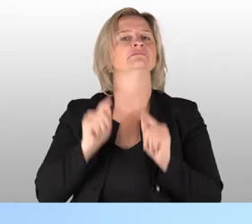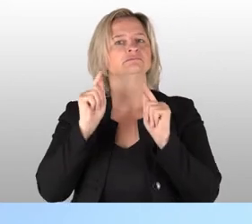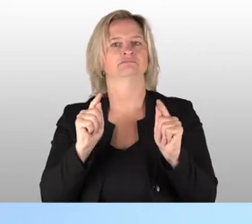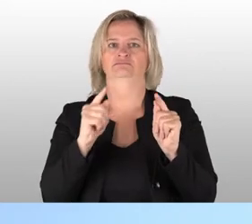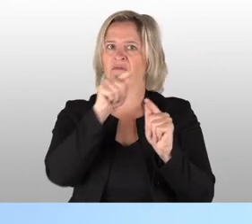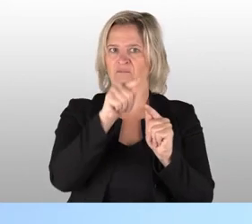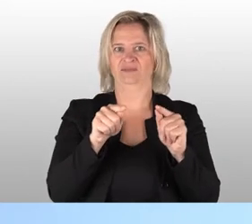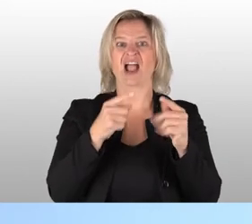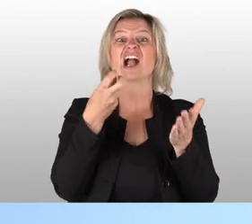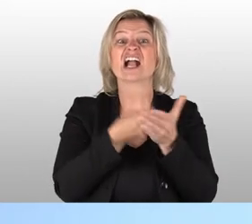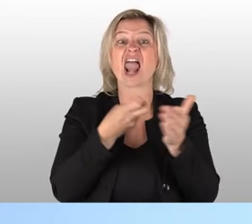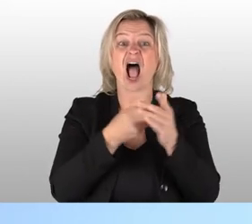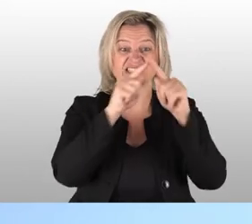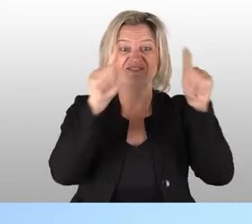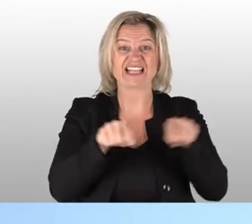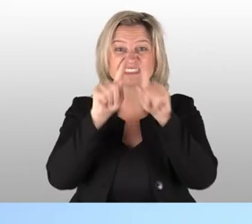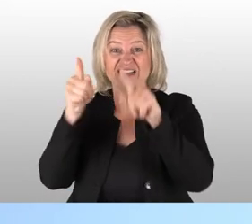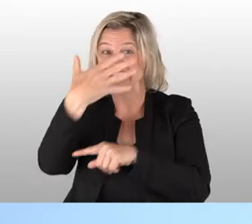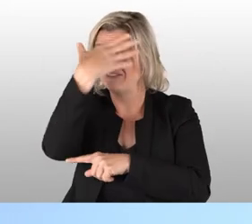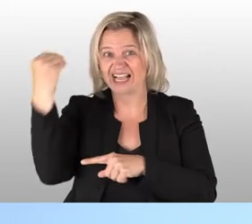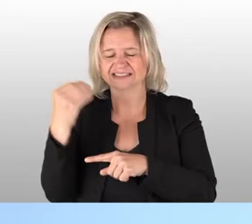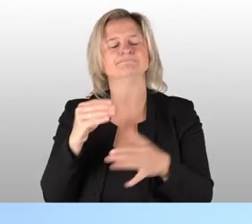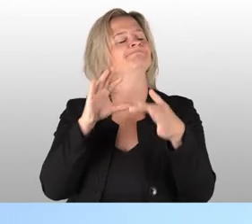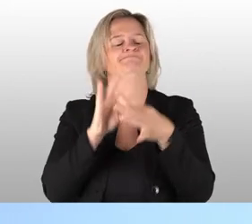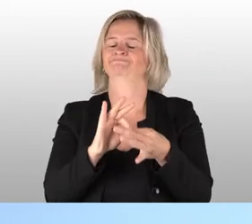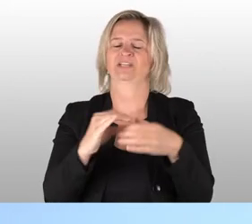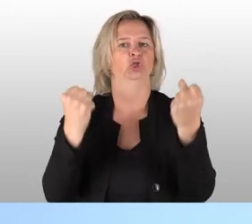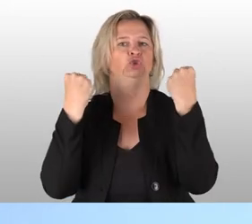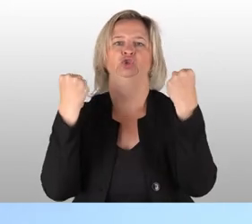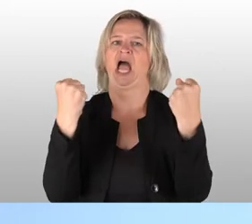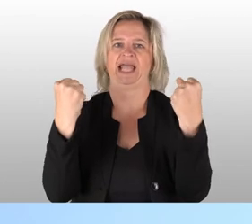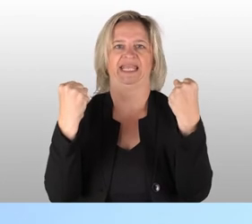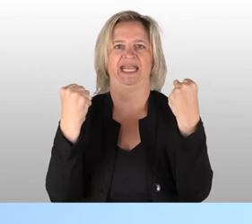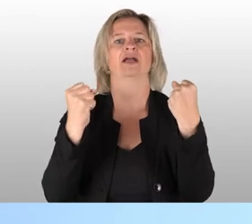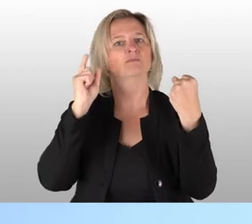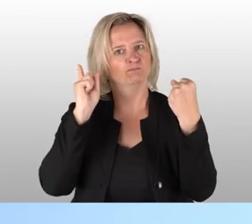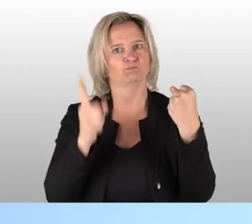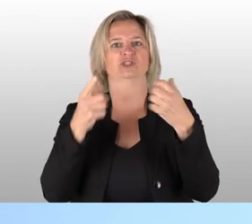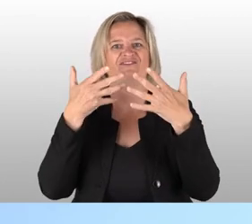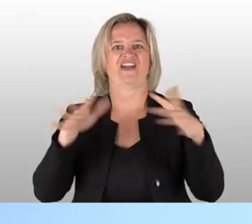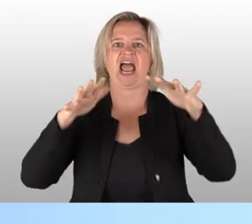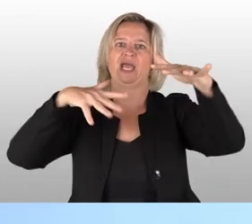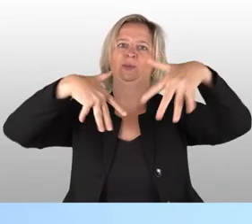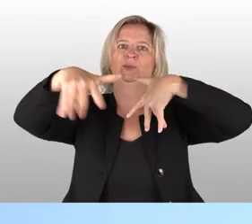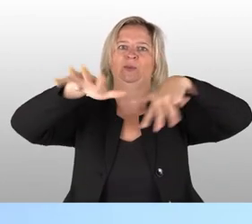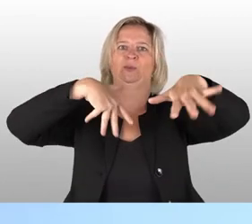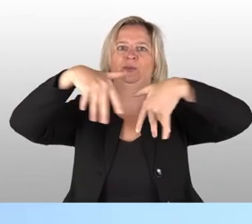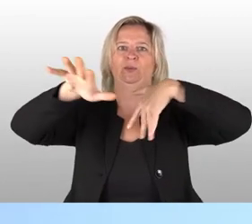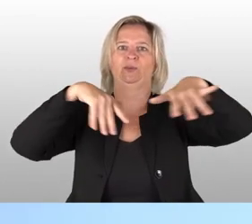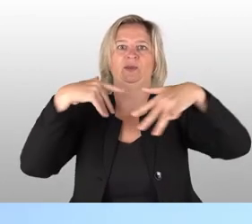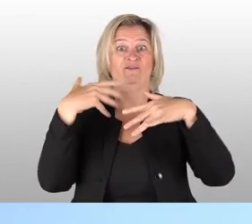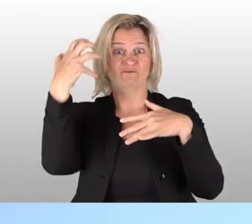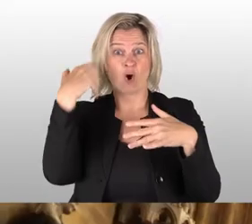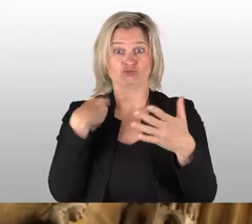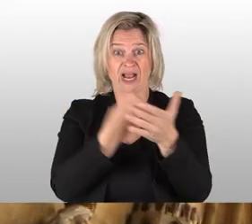drinnen nicht etwa vergessen oder ähnliches. Das hat was mit der Statik zu tun. Der Wind muss einfach da durch. Wenn der die ganze Zeit gegen eine geschlossene